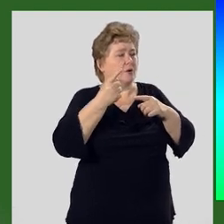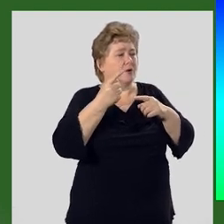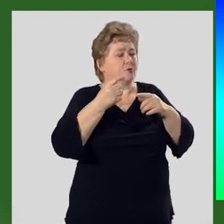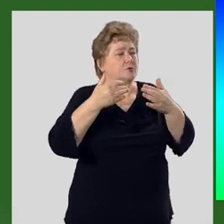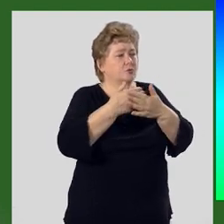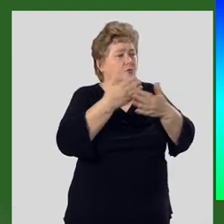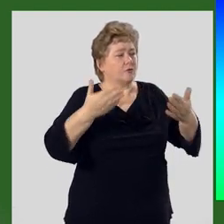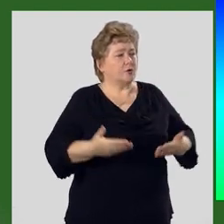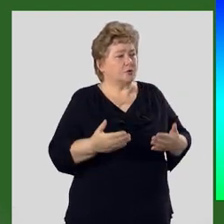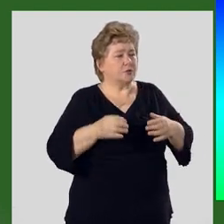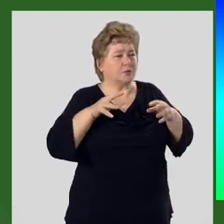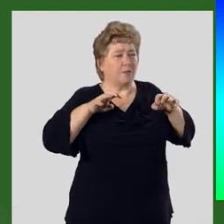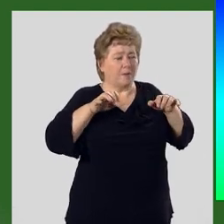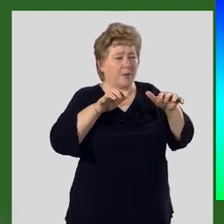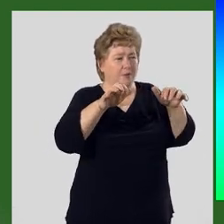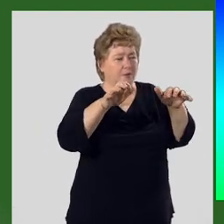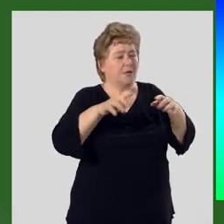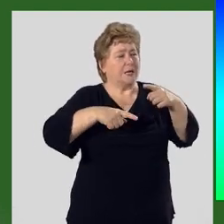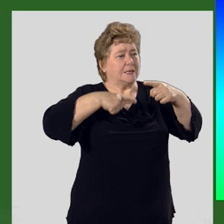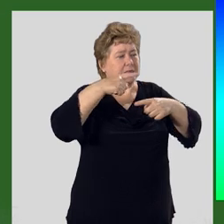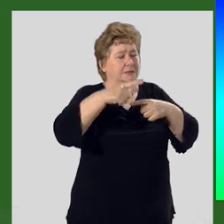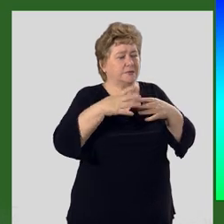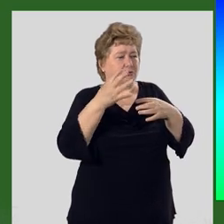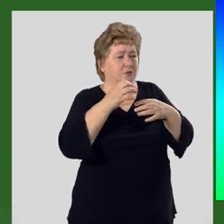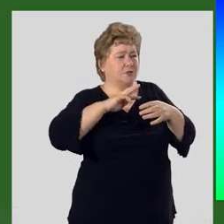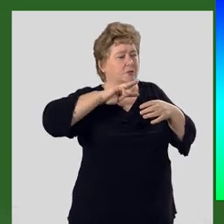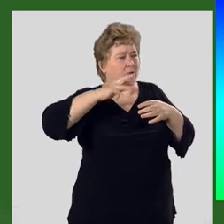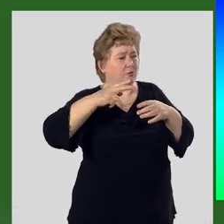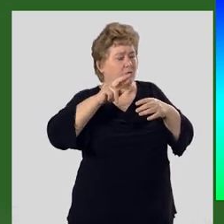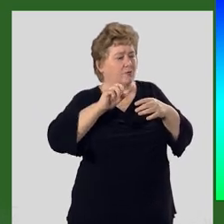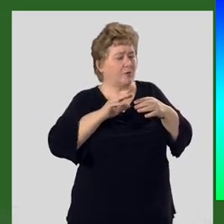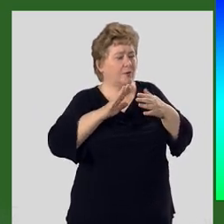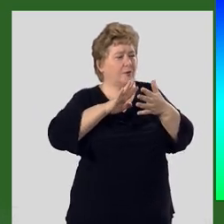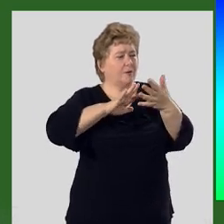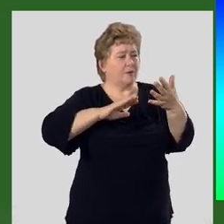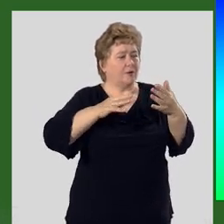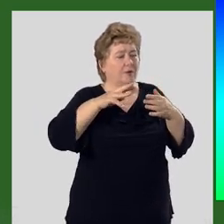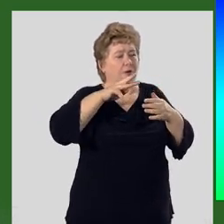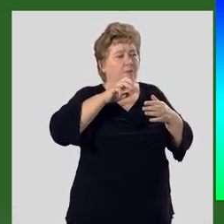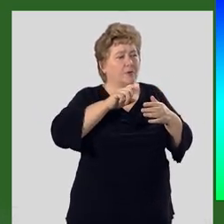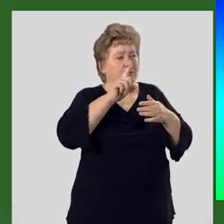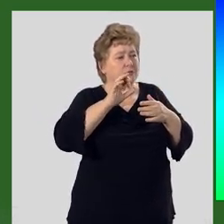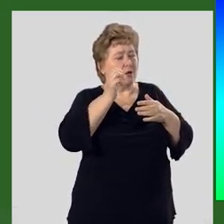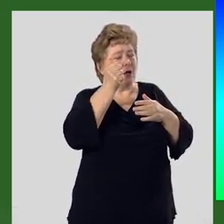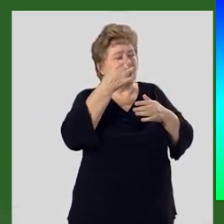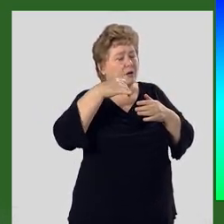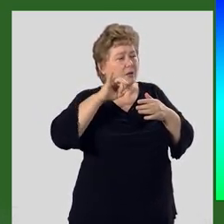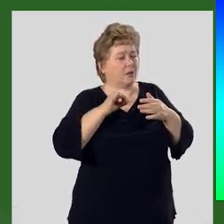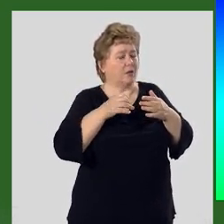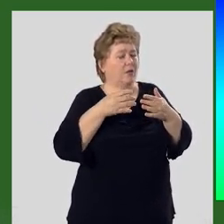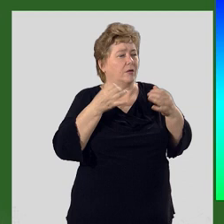формы жизни в виде бактерий. Следующие 400 миллионов лет длился мезоархей. Самым